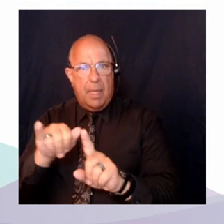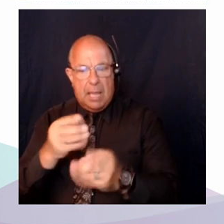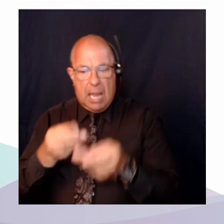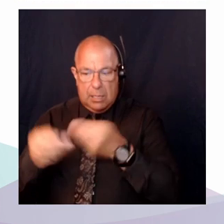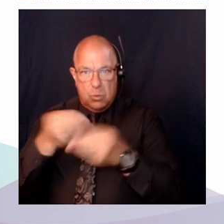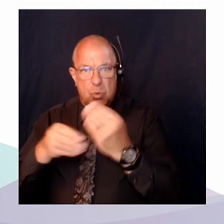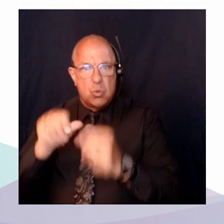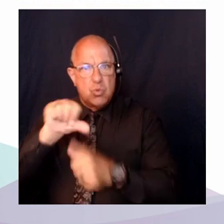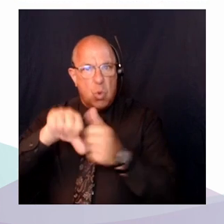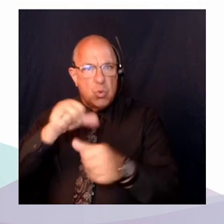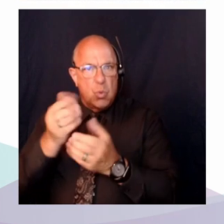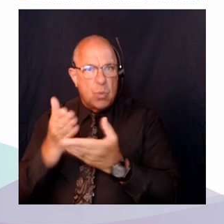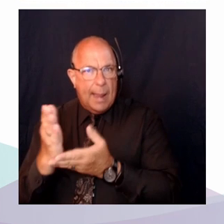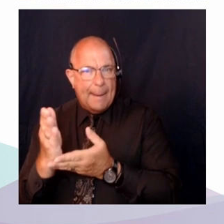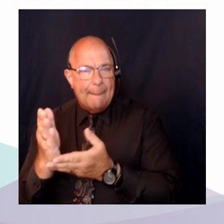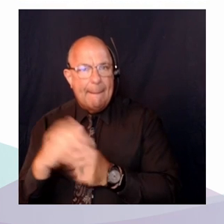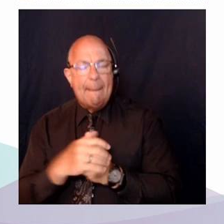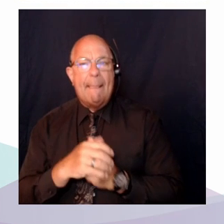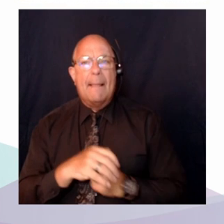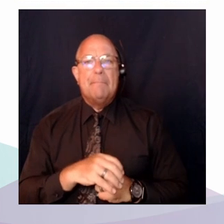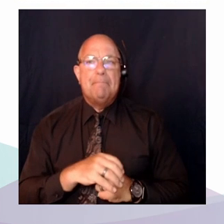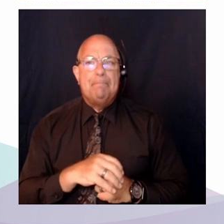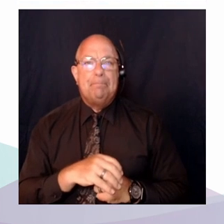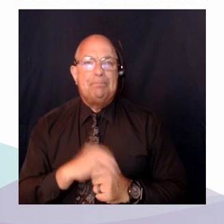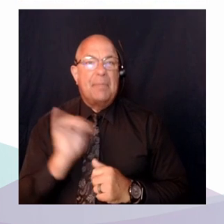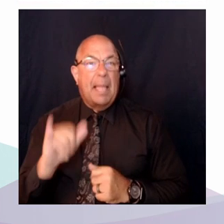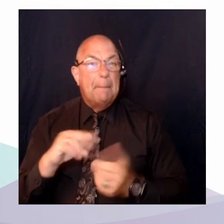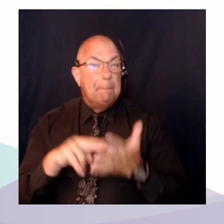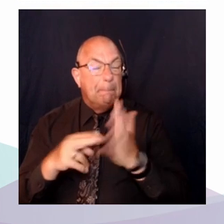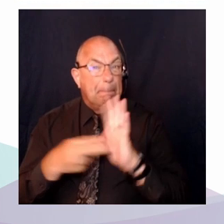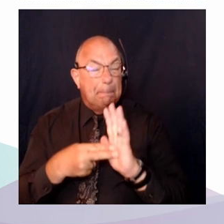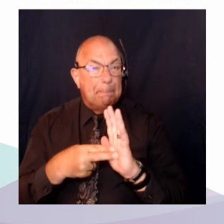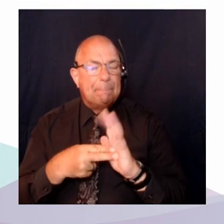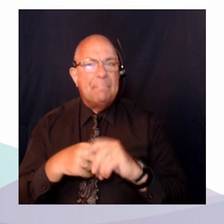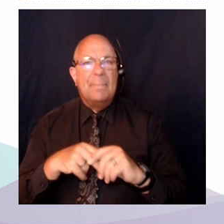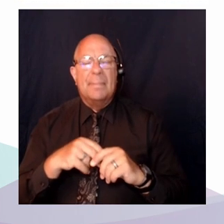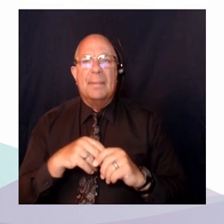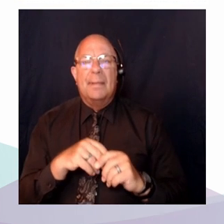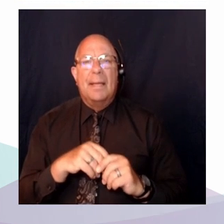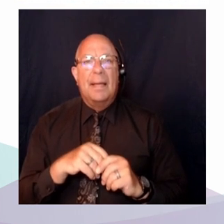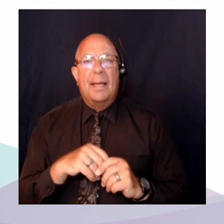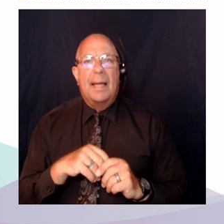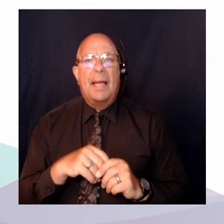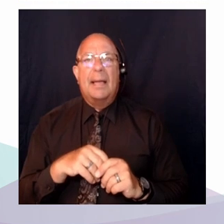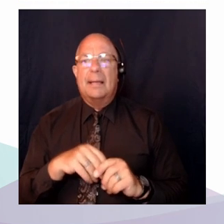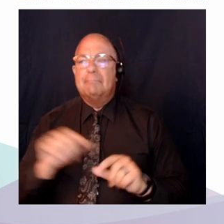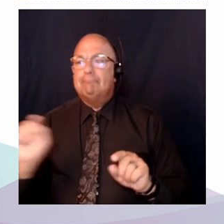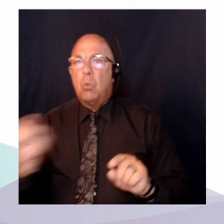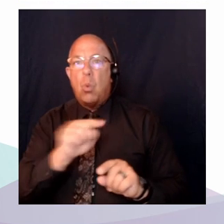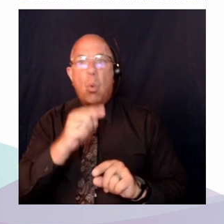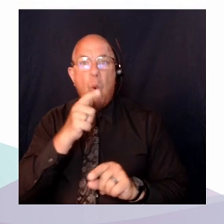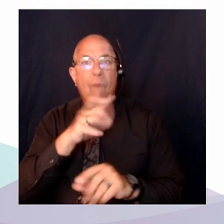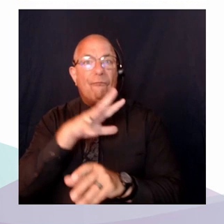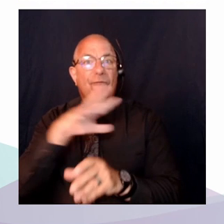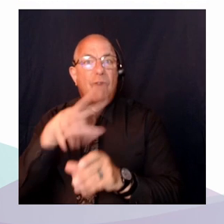Autrement dit, différents types d'acteurs, autant, je pense bien sûr, aux organisations non gouvernementales,